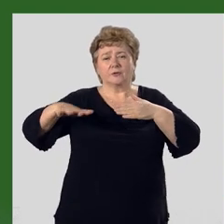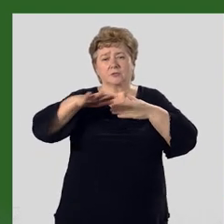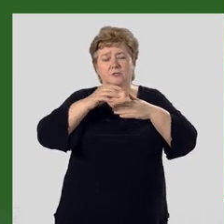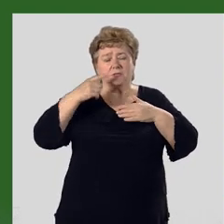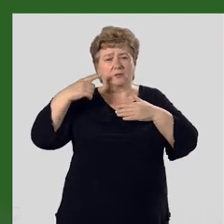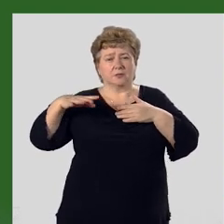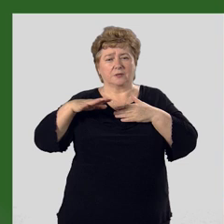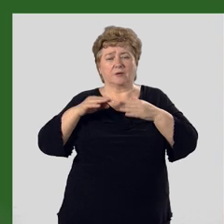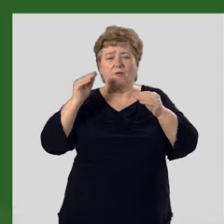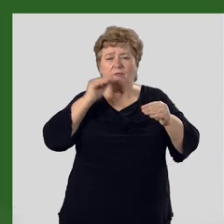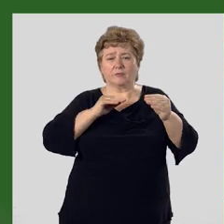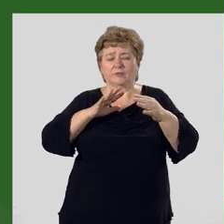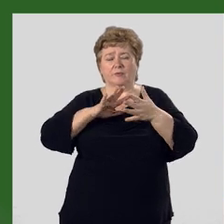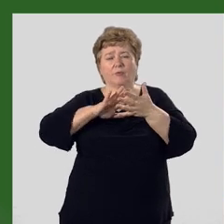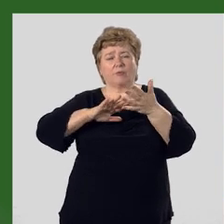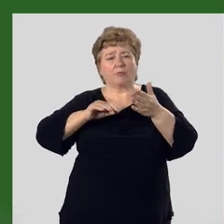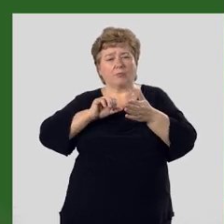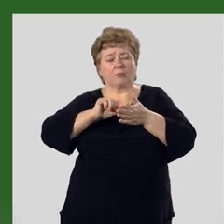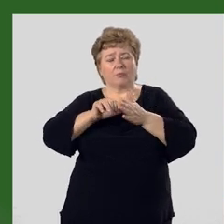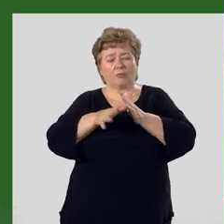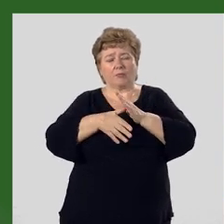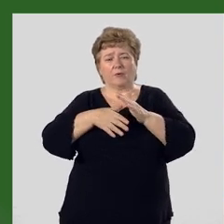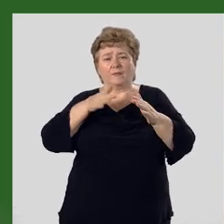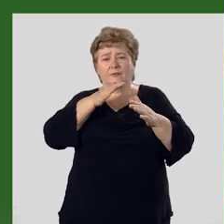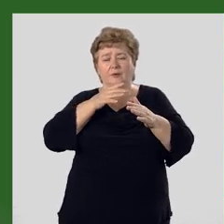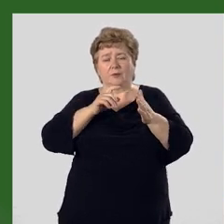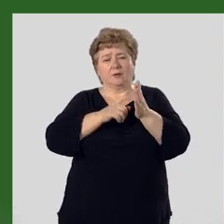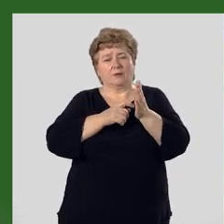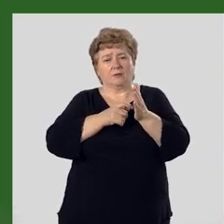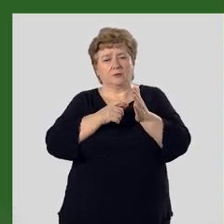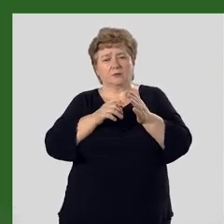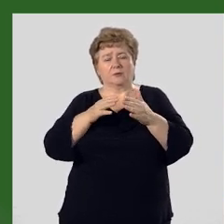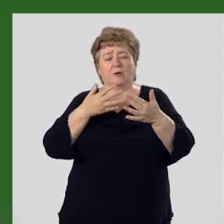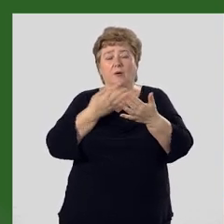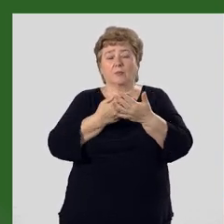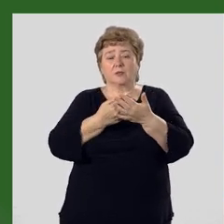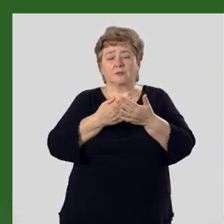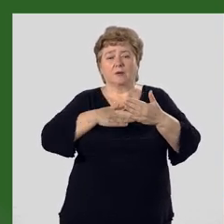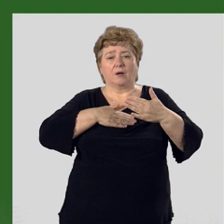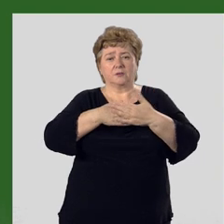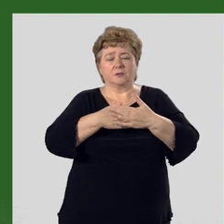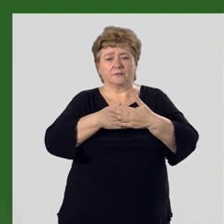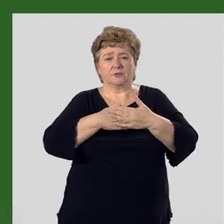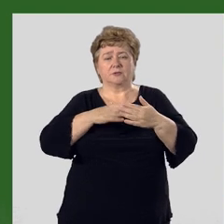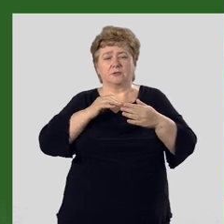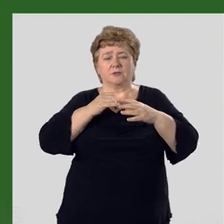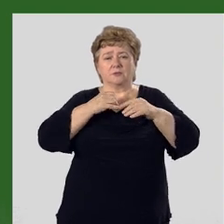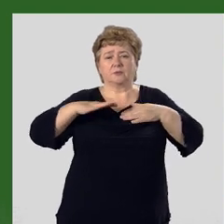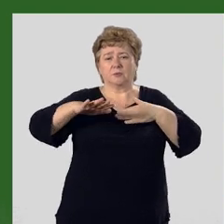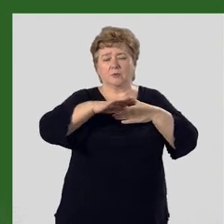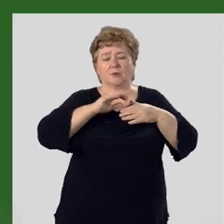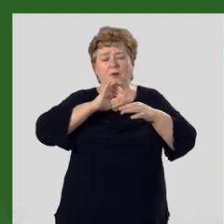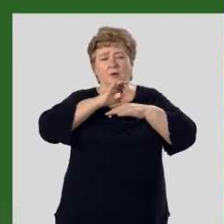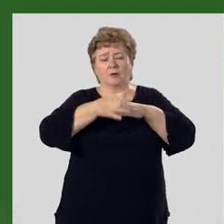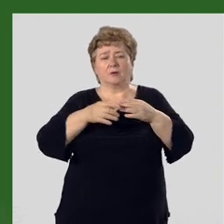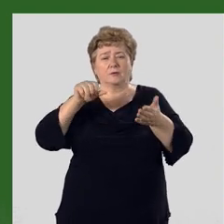страны формировался в течение длительного геологического времени. Показателем активности земной коры